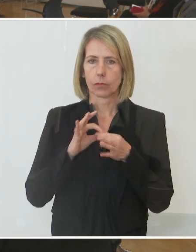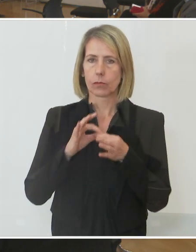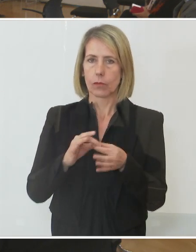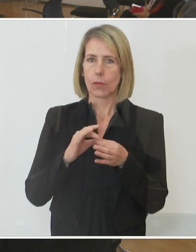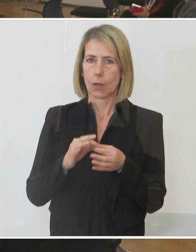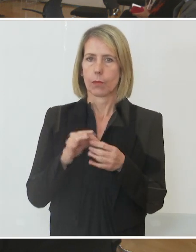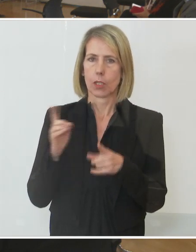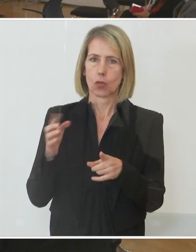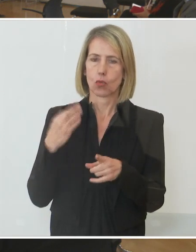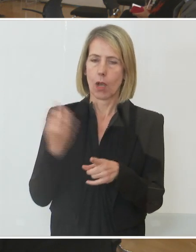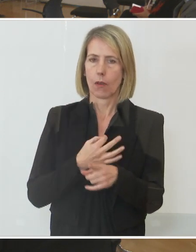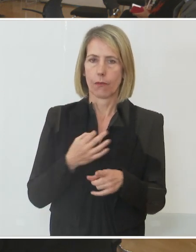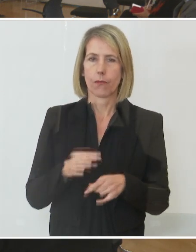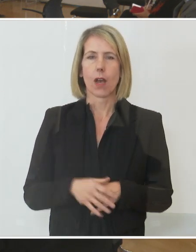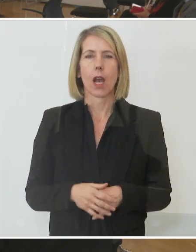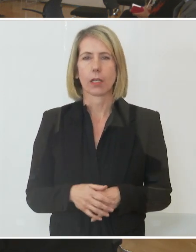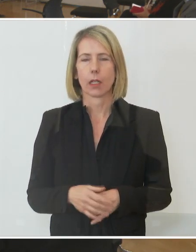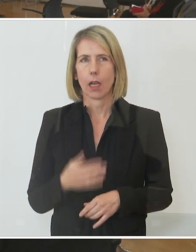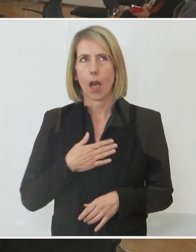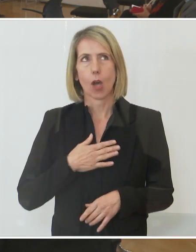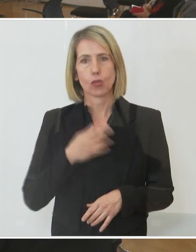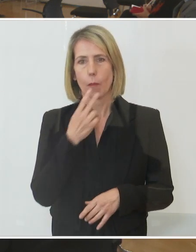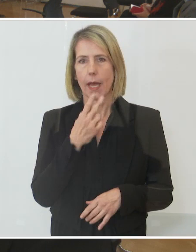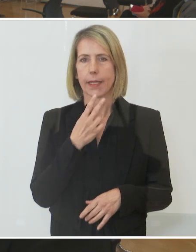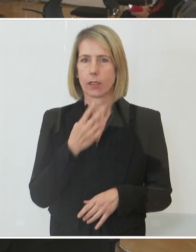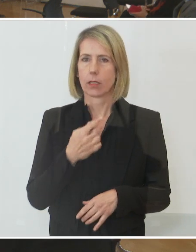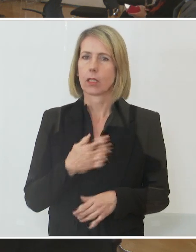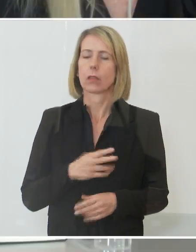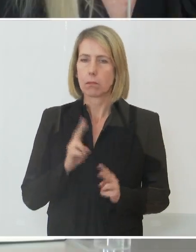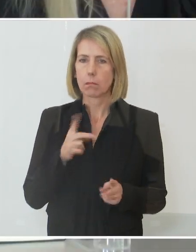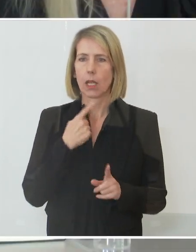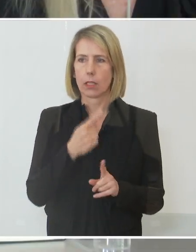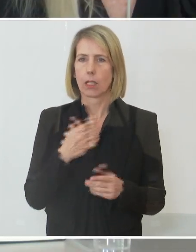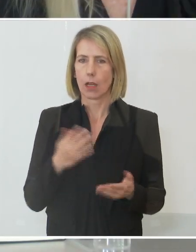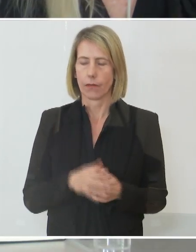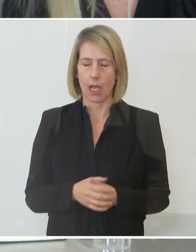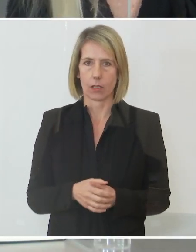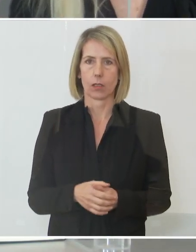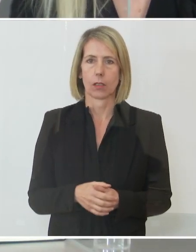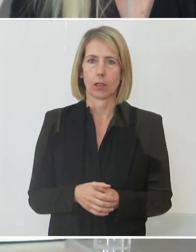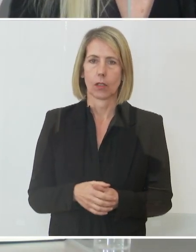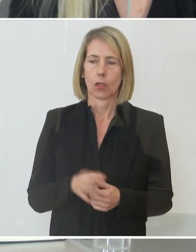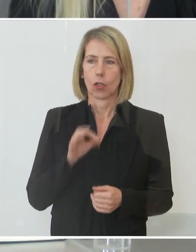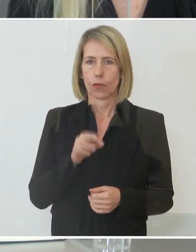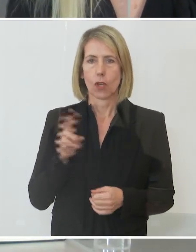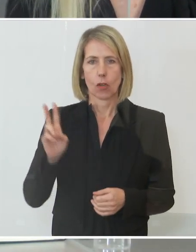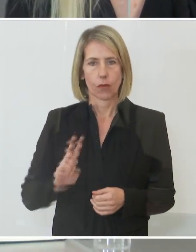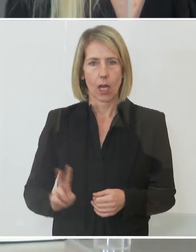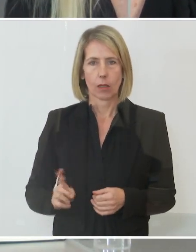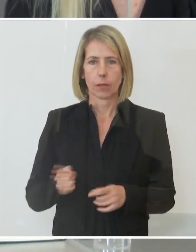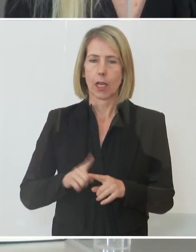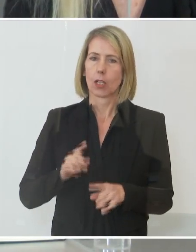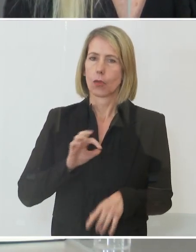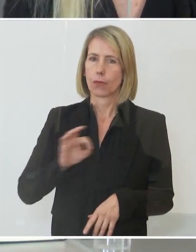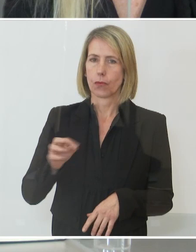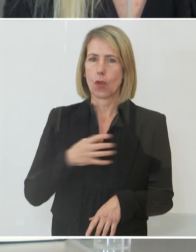diese Frage, aus meiner Sicht folgende Stellungnahme gilt natürlich auch für für Arlberg und natürlich